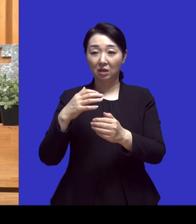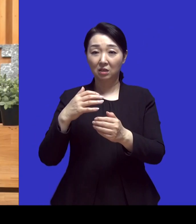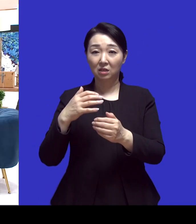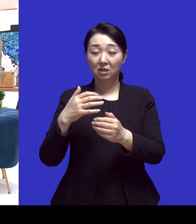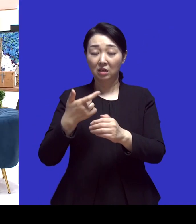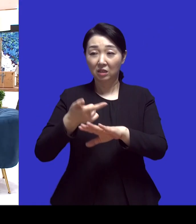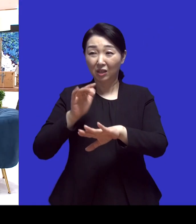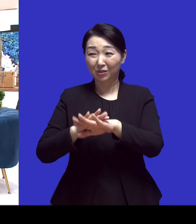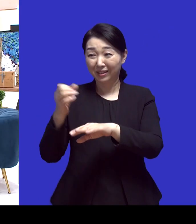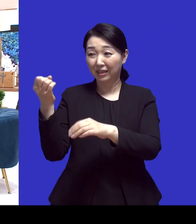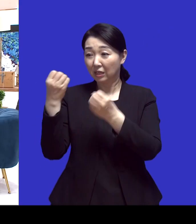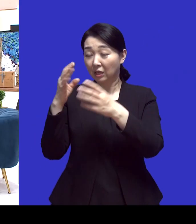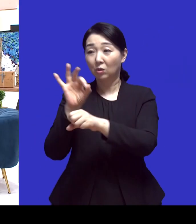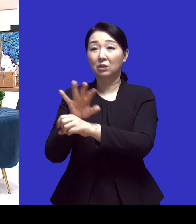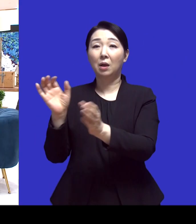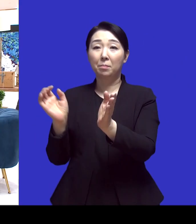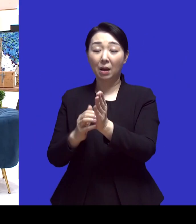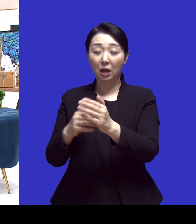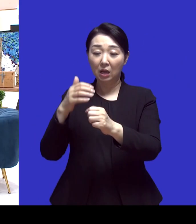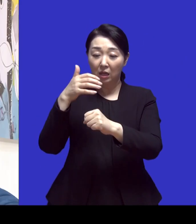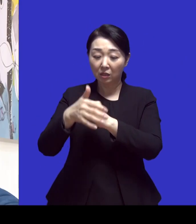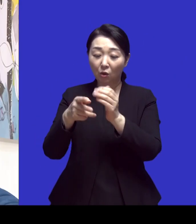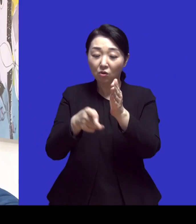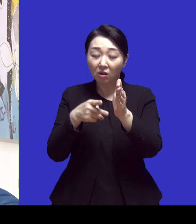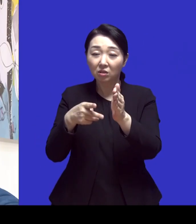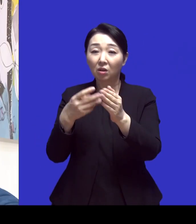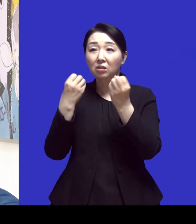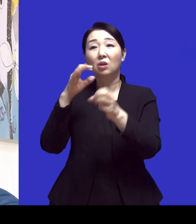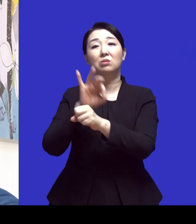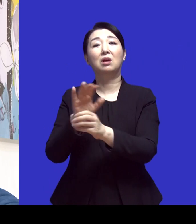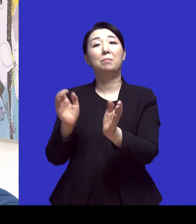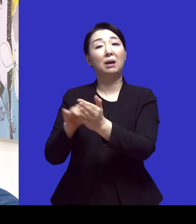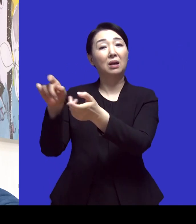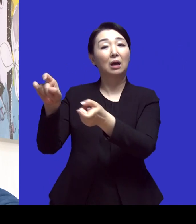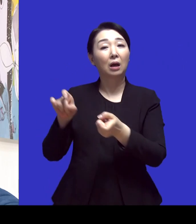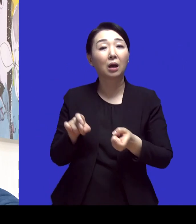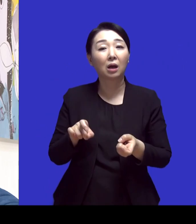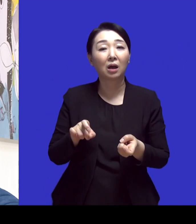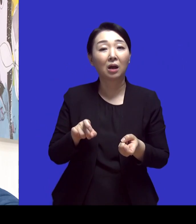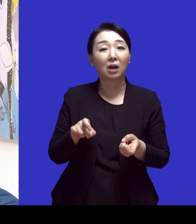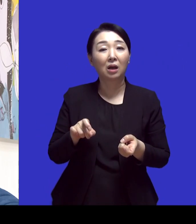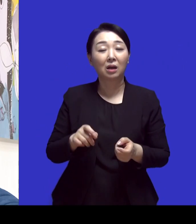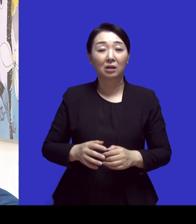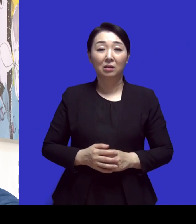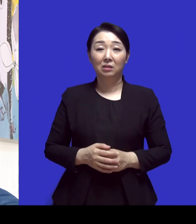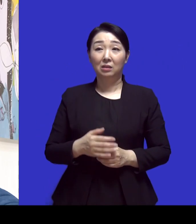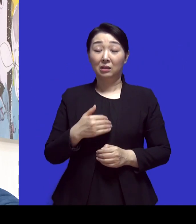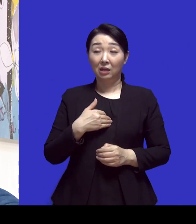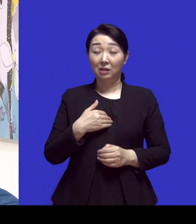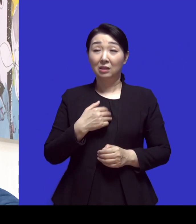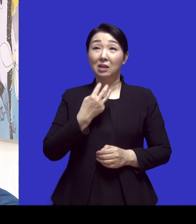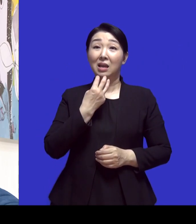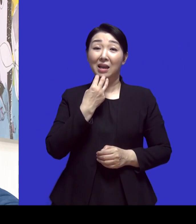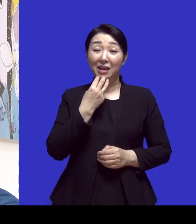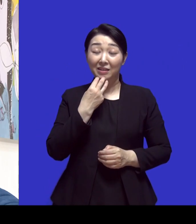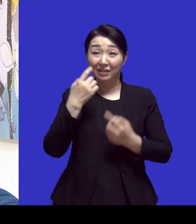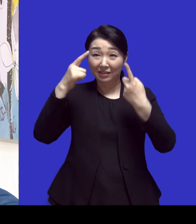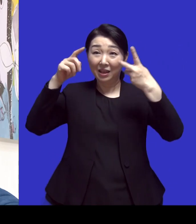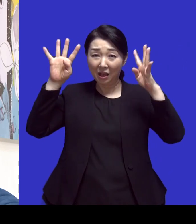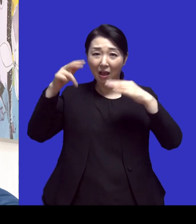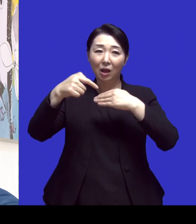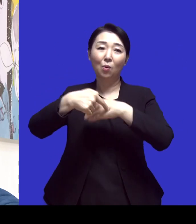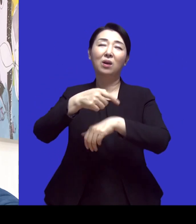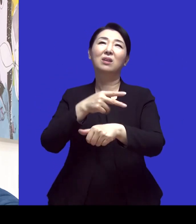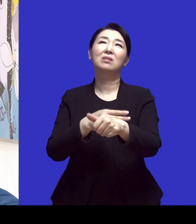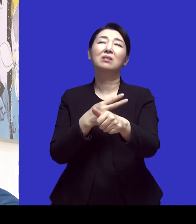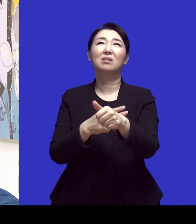또 대구역에서 한 번 더 리필하고 이제 그게 제가 다니던 S대 외과 선생님들이